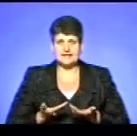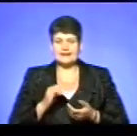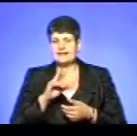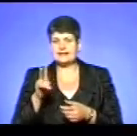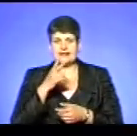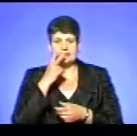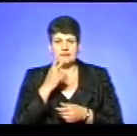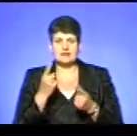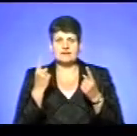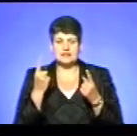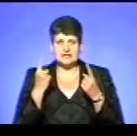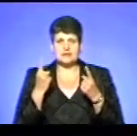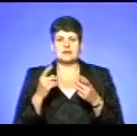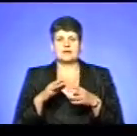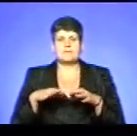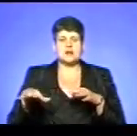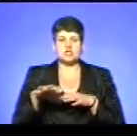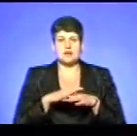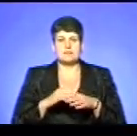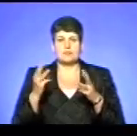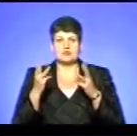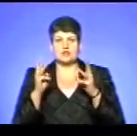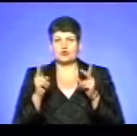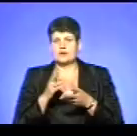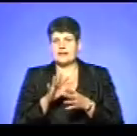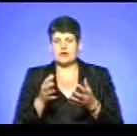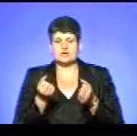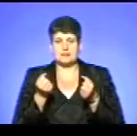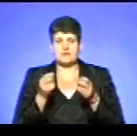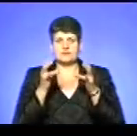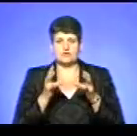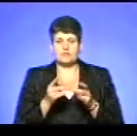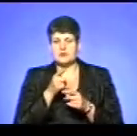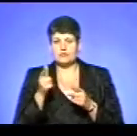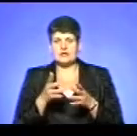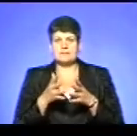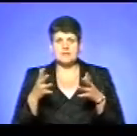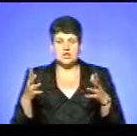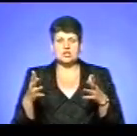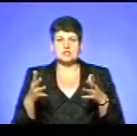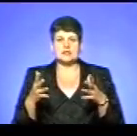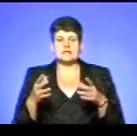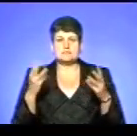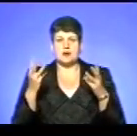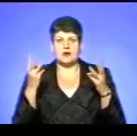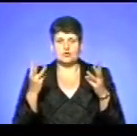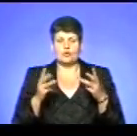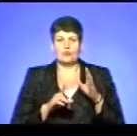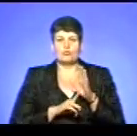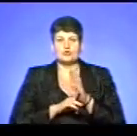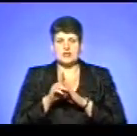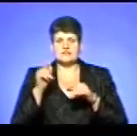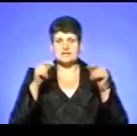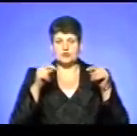не зважаючи на великі масштаби пожежі, ніхто не отримав травм. Період найбільшого спалаху пішов сильний дощ, який також запобіг